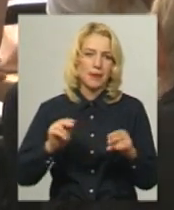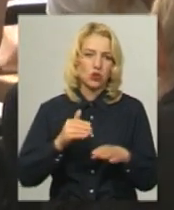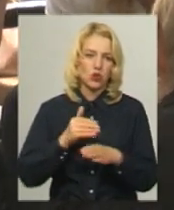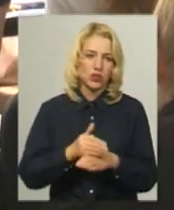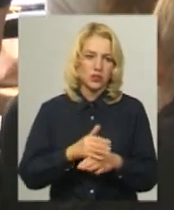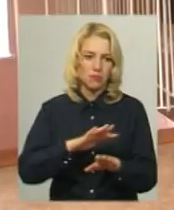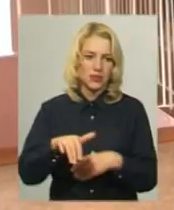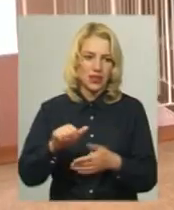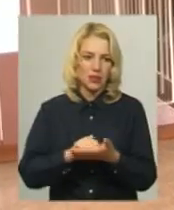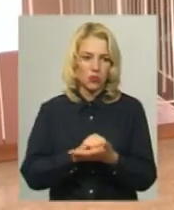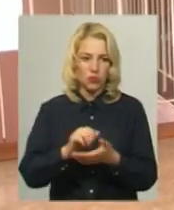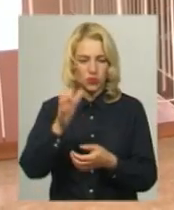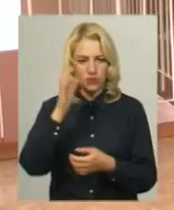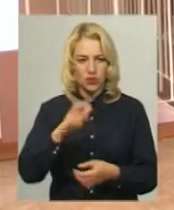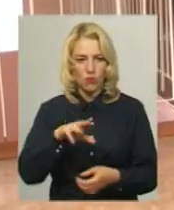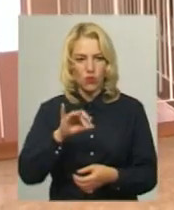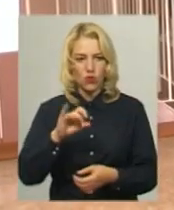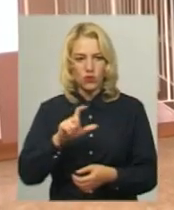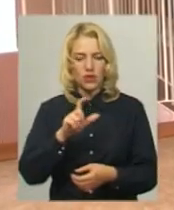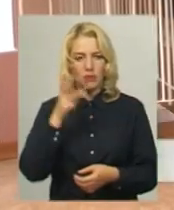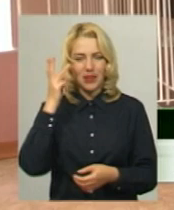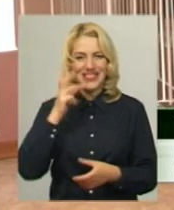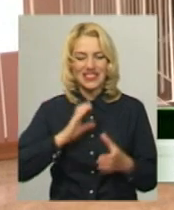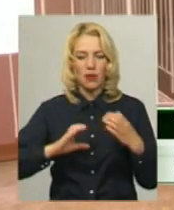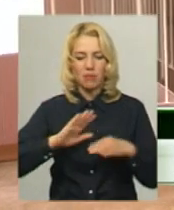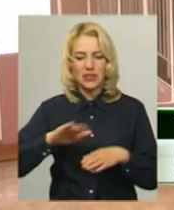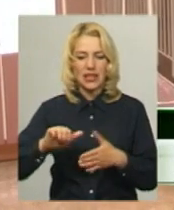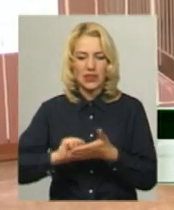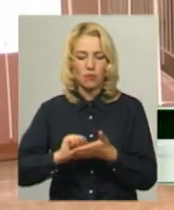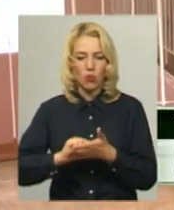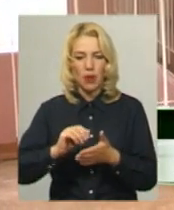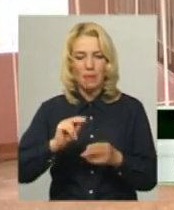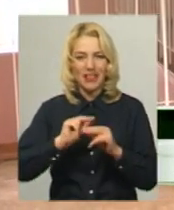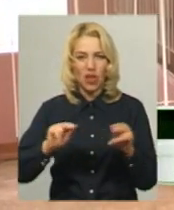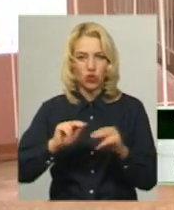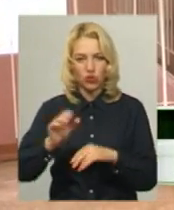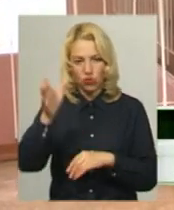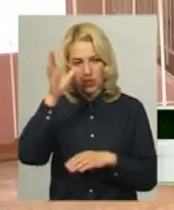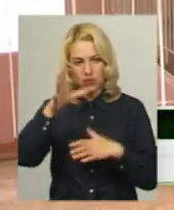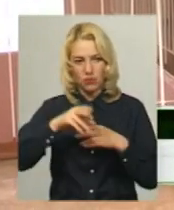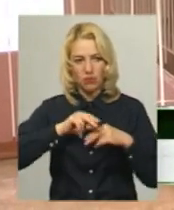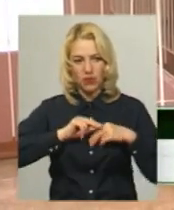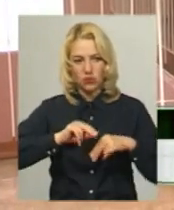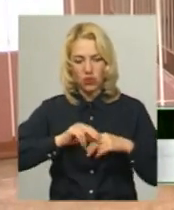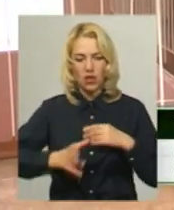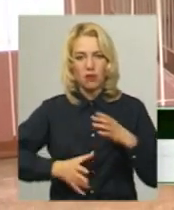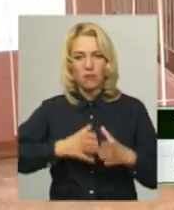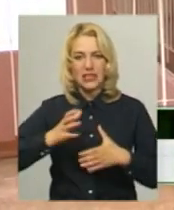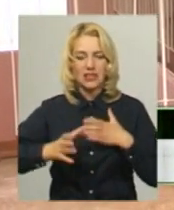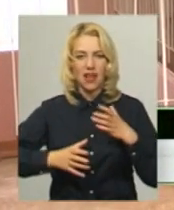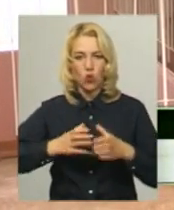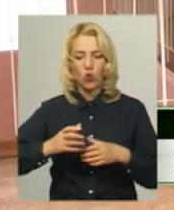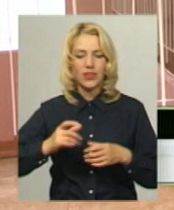післядипломної педагогічної освіти Тетяна Мороз. Хмельницький інститут післядипломної педагогічної освіти співпрацює з Міжнародним